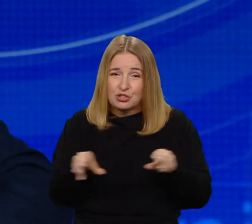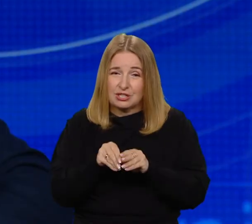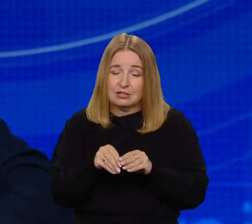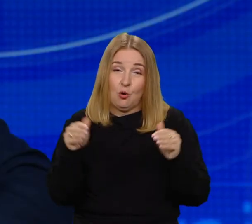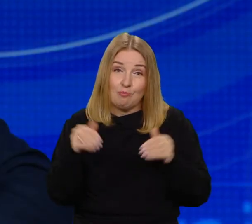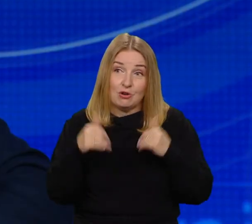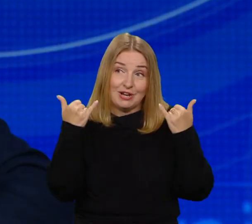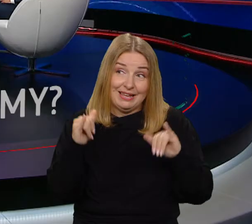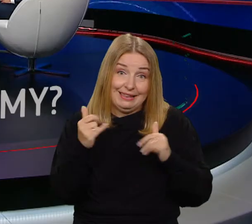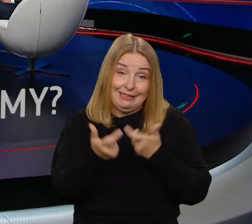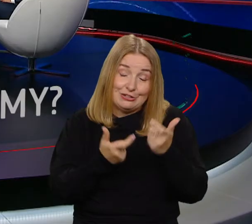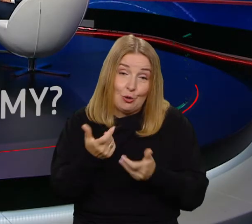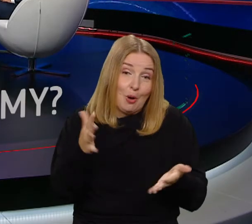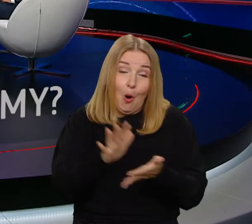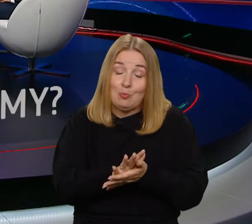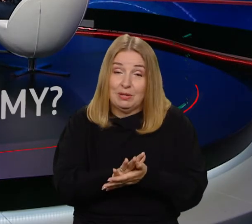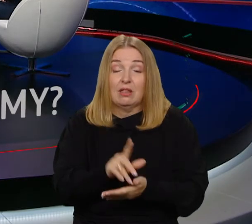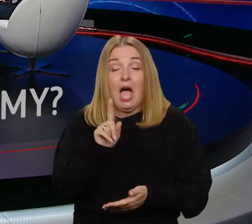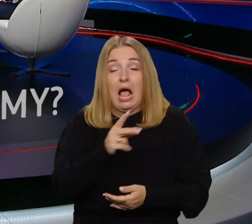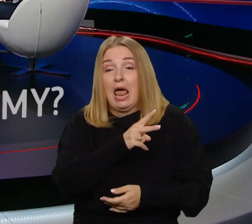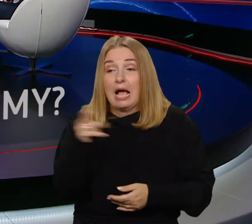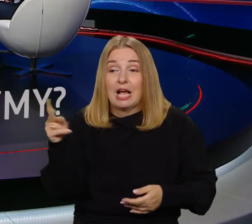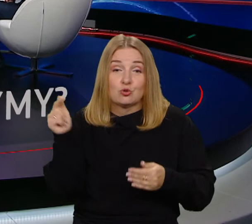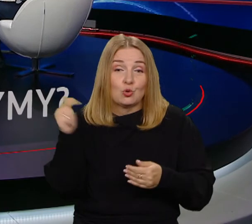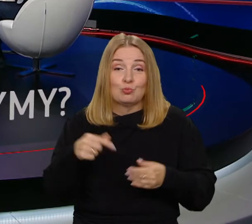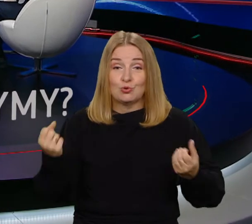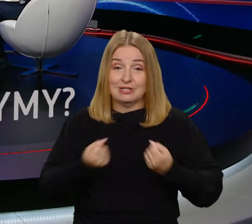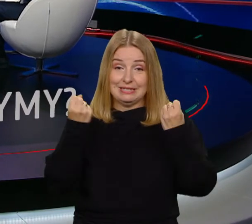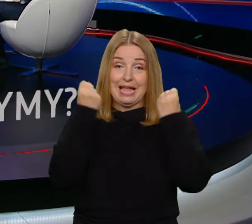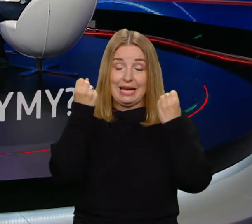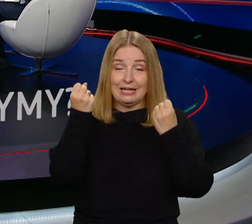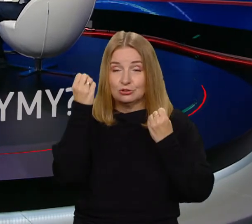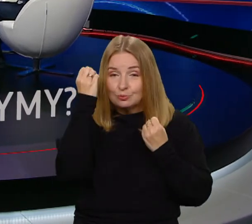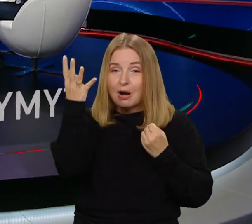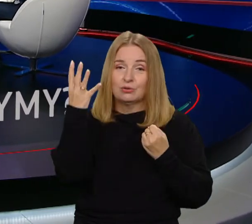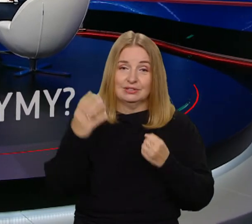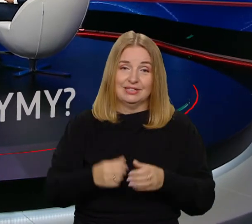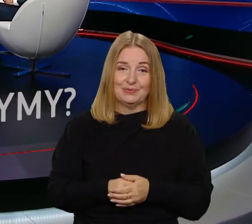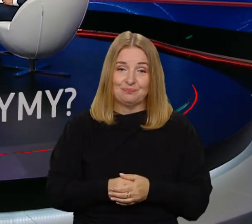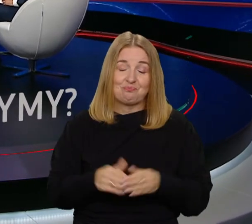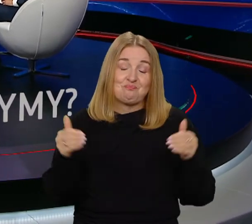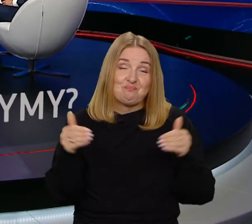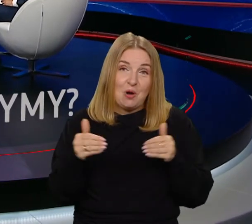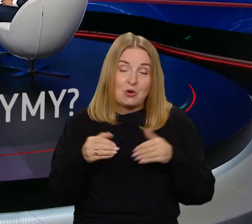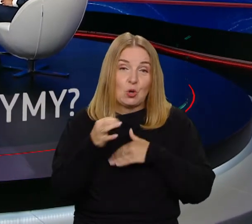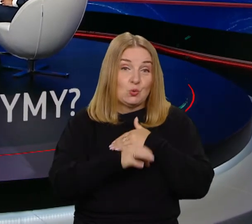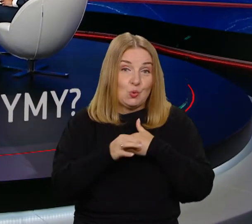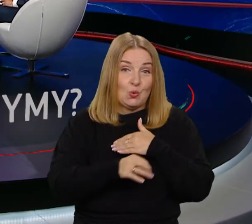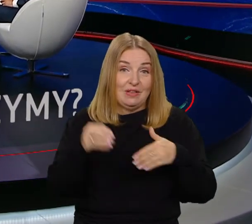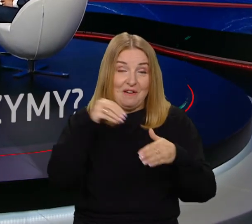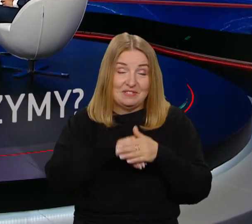Ale zmierzać do nich można. Zmierzać. Natomiast pan profesor Banyś mówił, że to może na uczelni. Ja bym powiedział tak, że